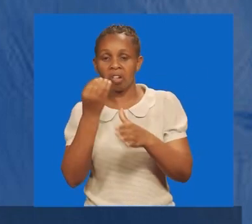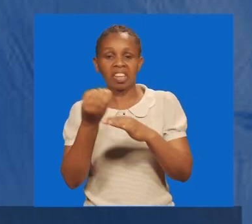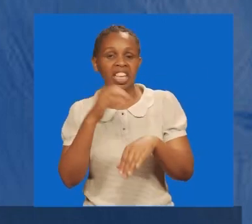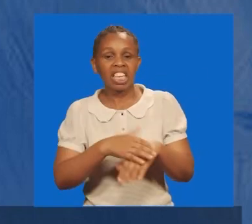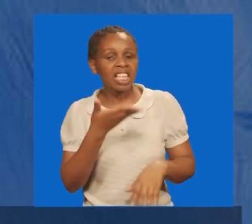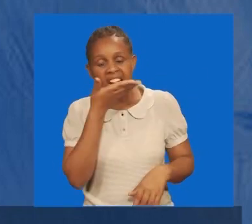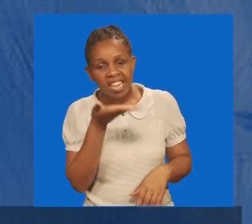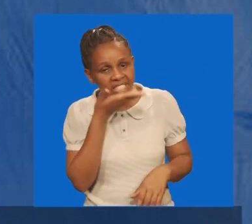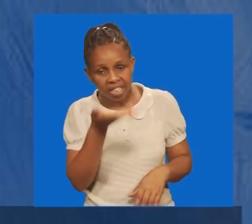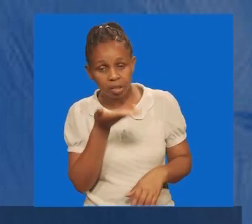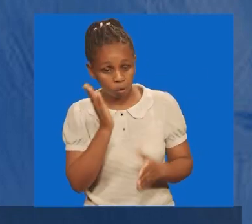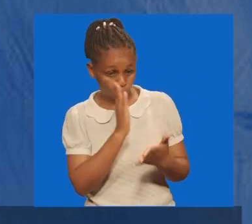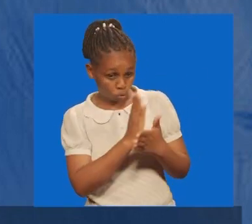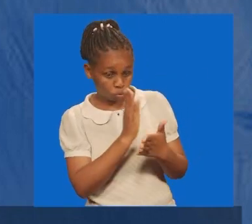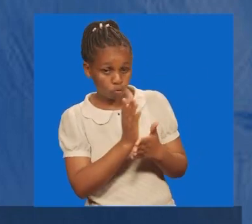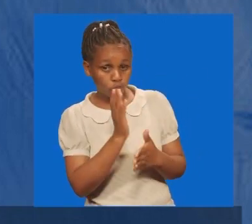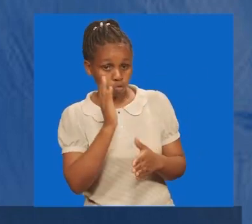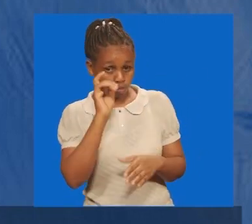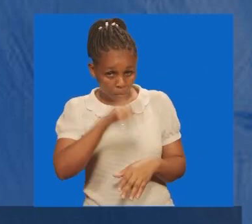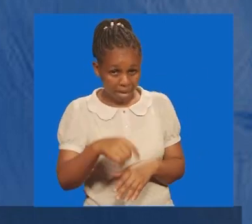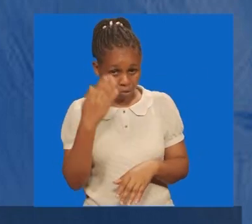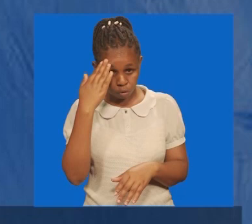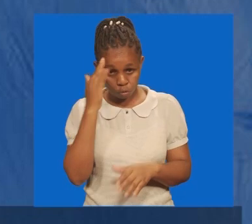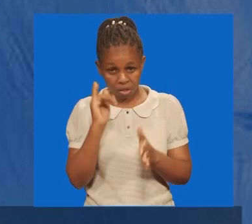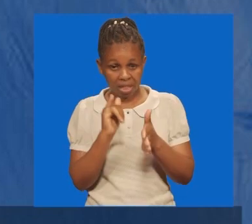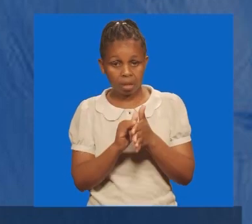manjibu. Ni vizuri sana tujua ya kwamba,